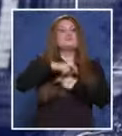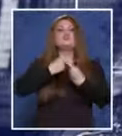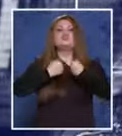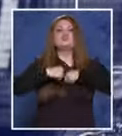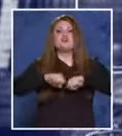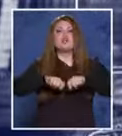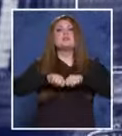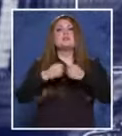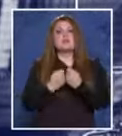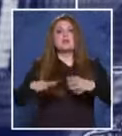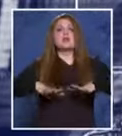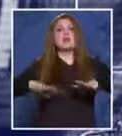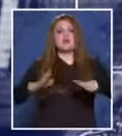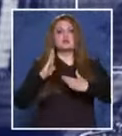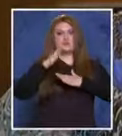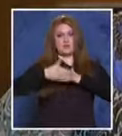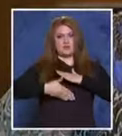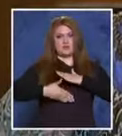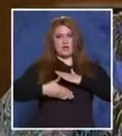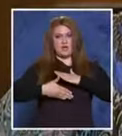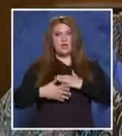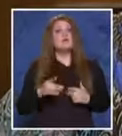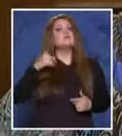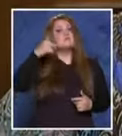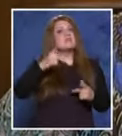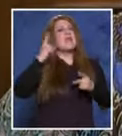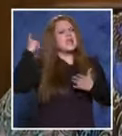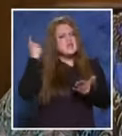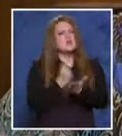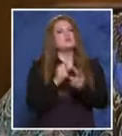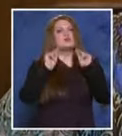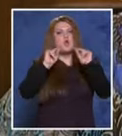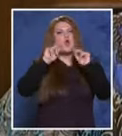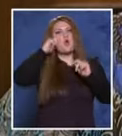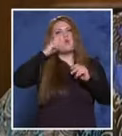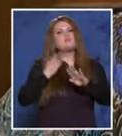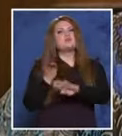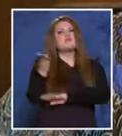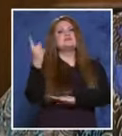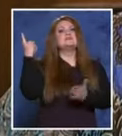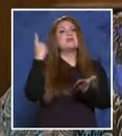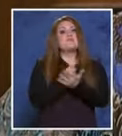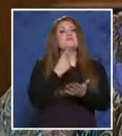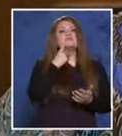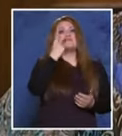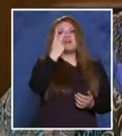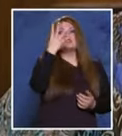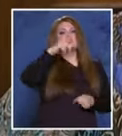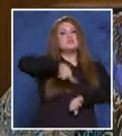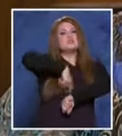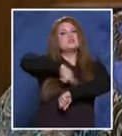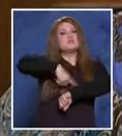на нарушените си граждански права. Категорично ви съветвам да обжалвате заповедта за 24-часовото ви